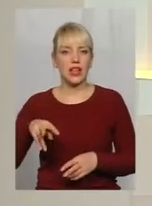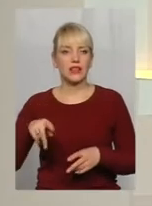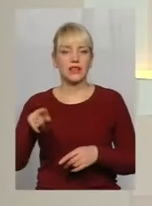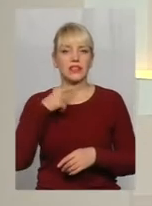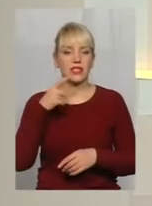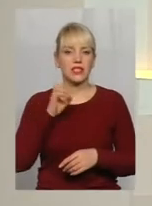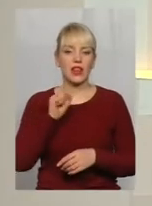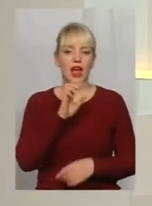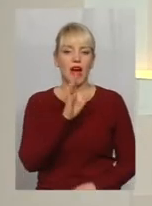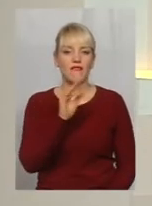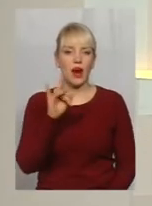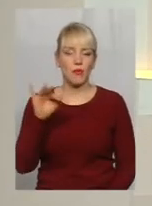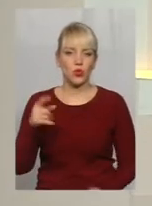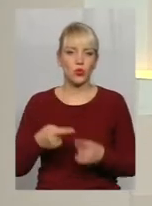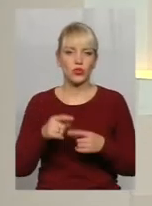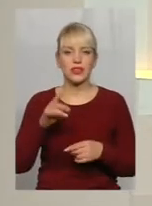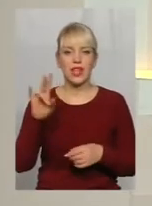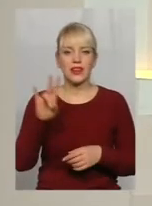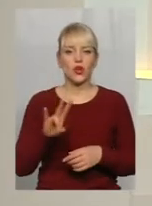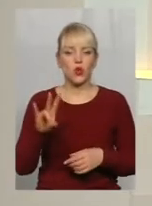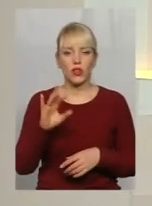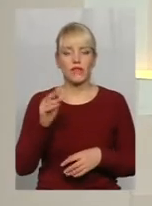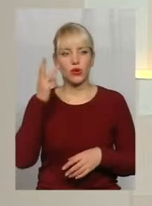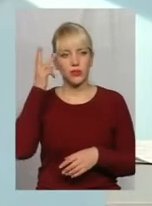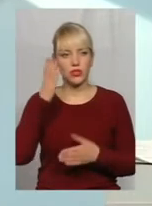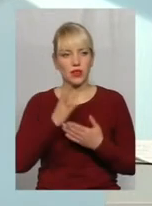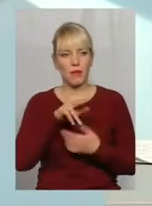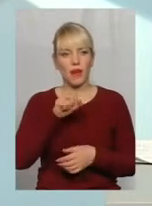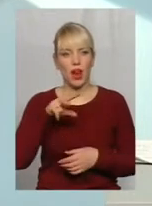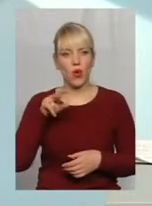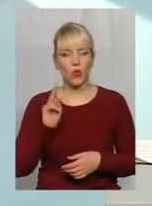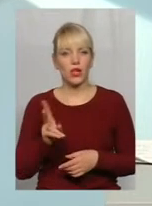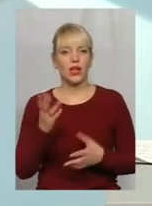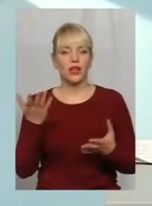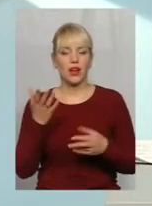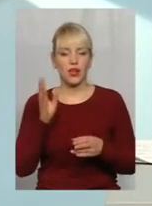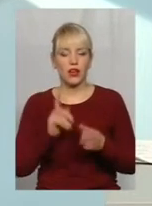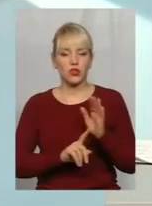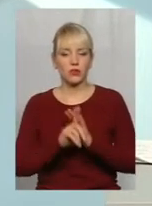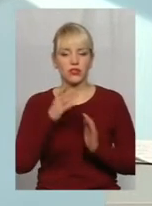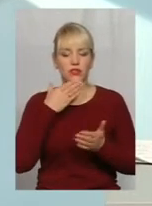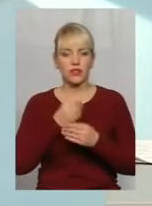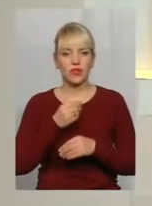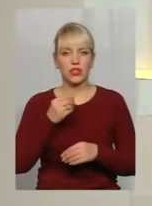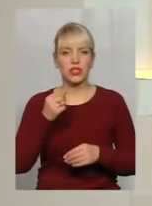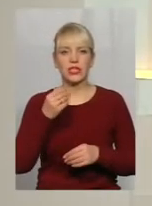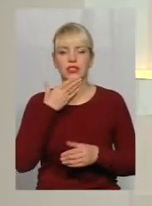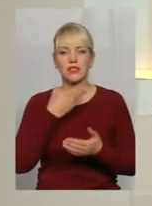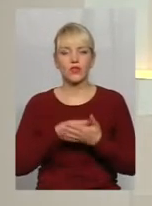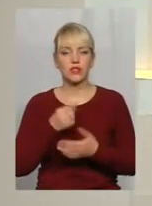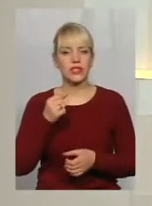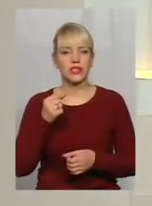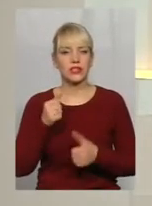з Миколаєва, але у фристайлі є ще й хмельничанка Ольга Палюк, яка розпочне свої змагання з фристайлу 15 лютого.